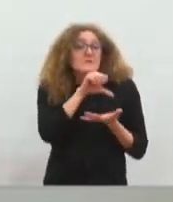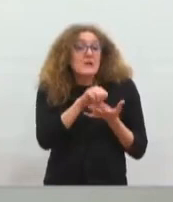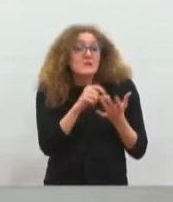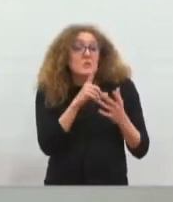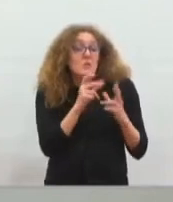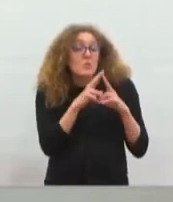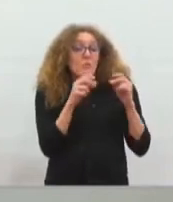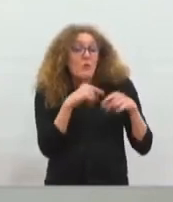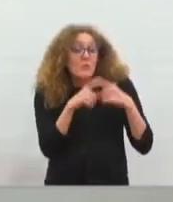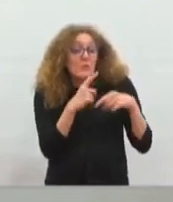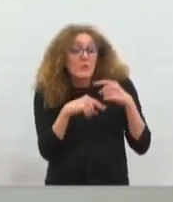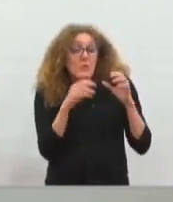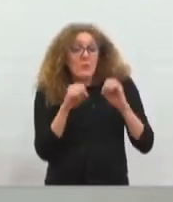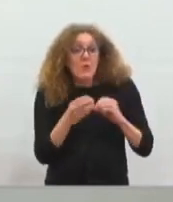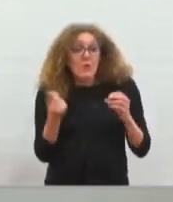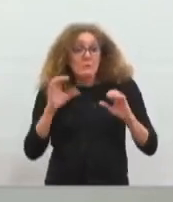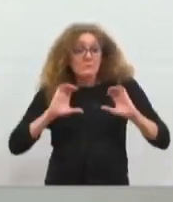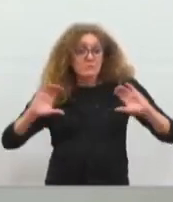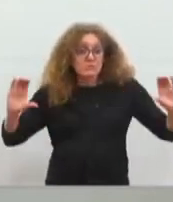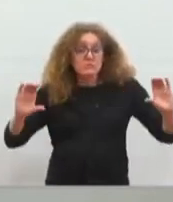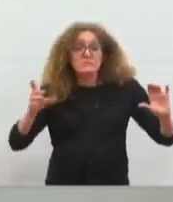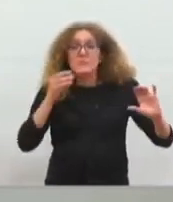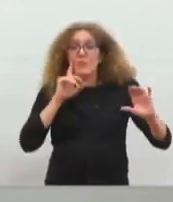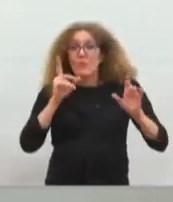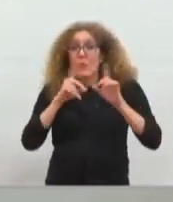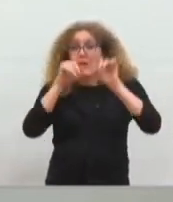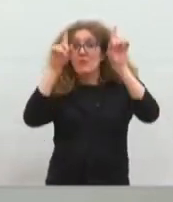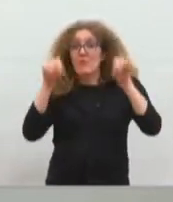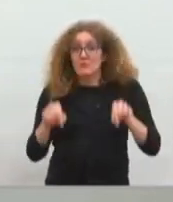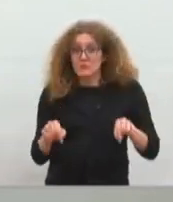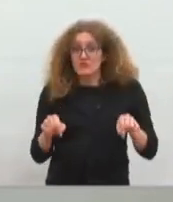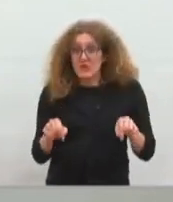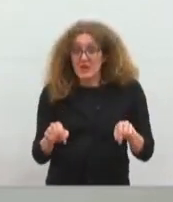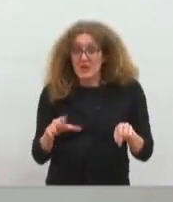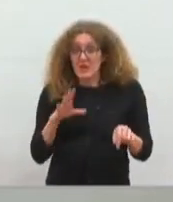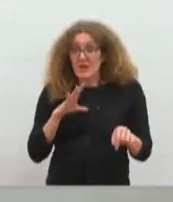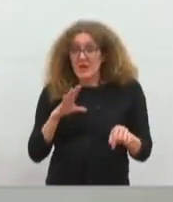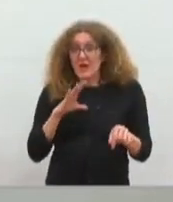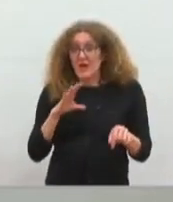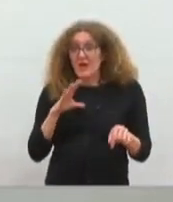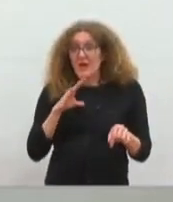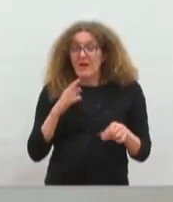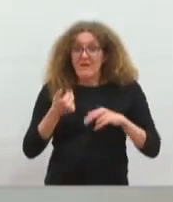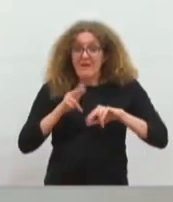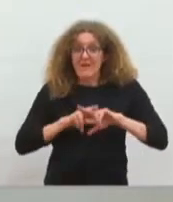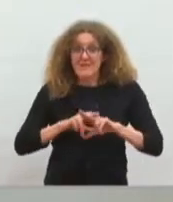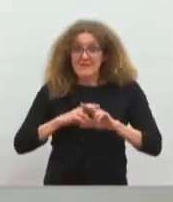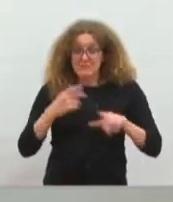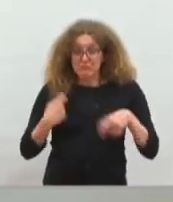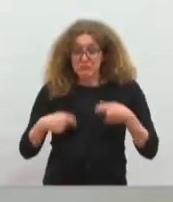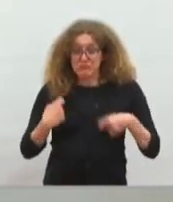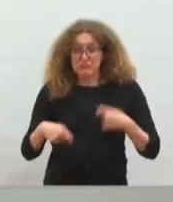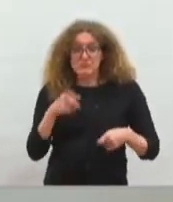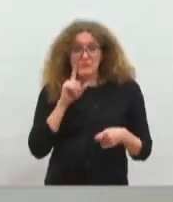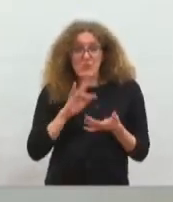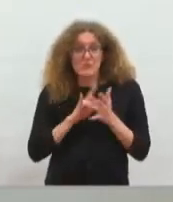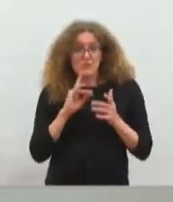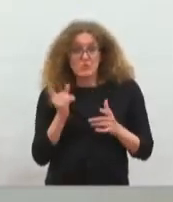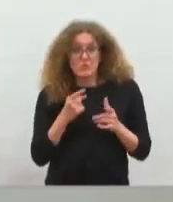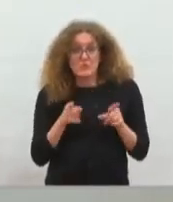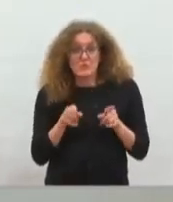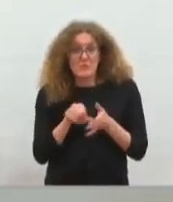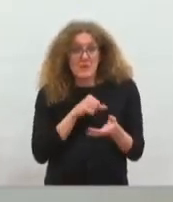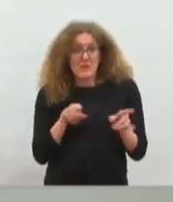budget de'assainissement dégageait un excédent parce qu'il était payé par tous de la même manière. Donc, si on faisait